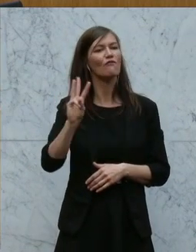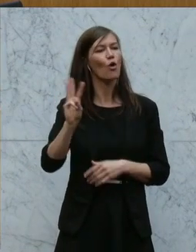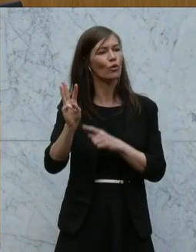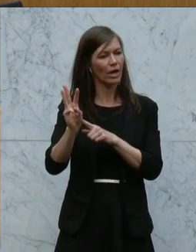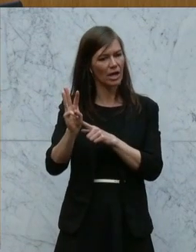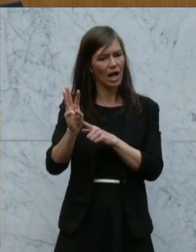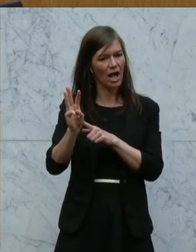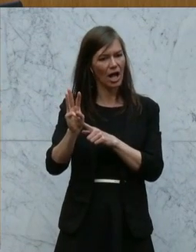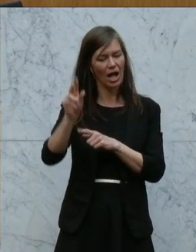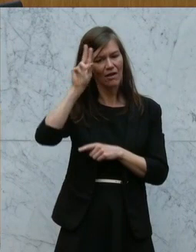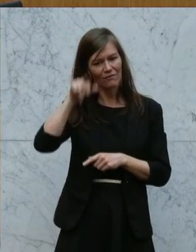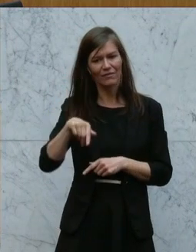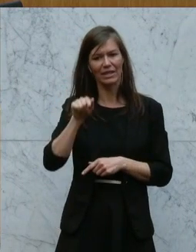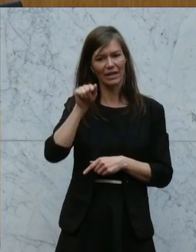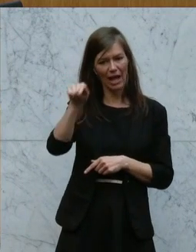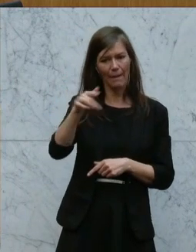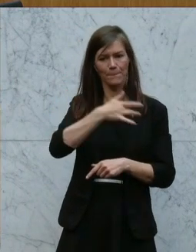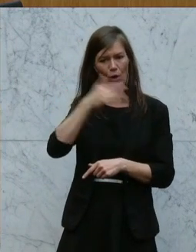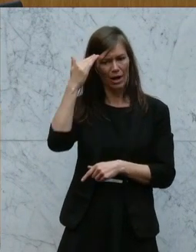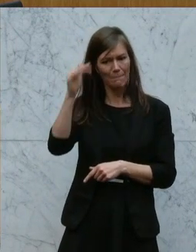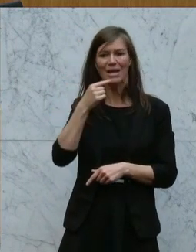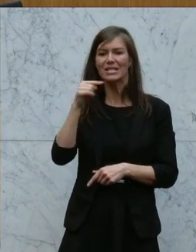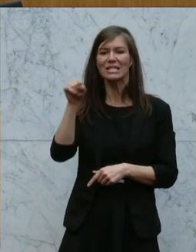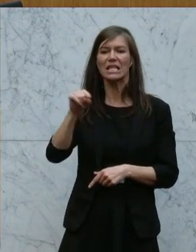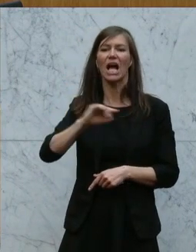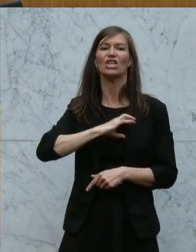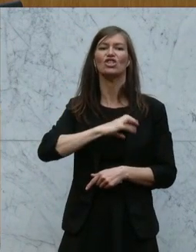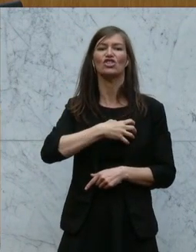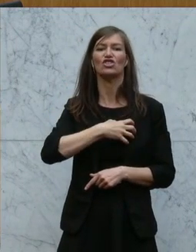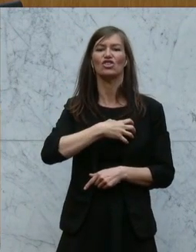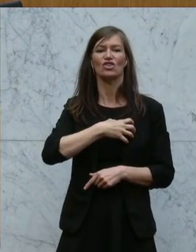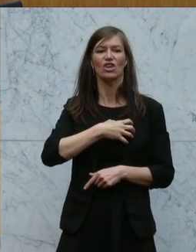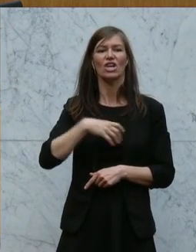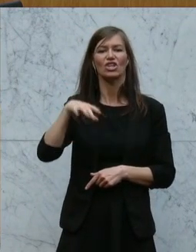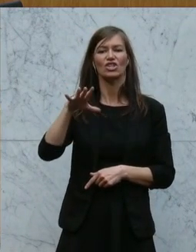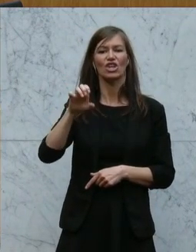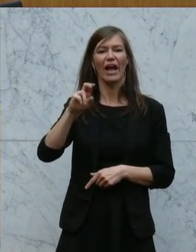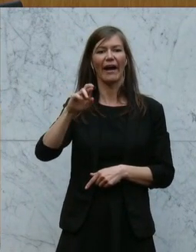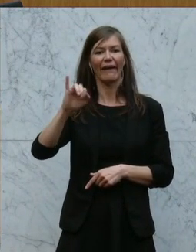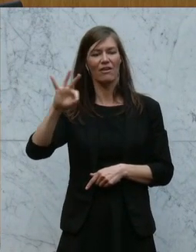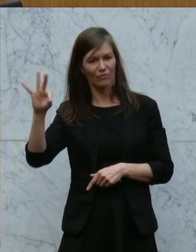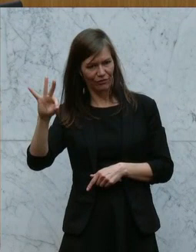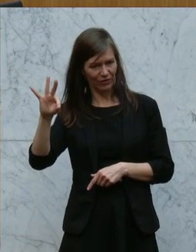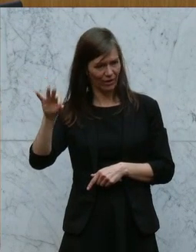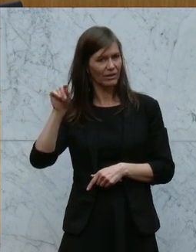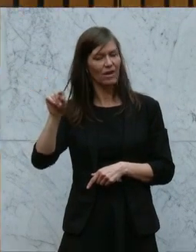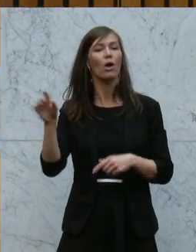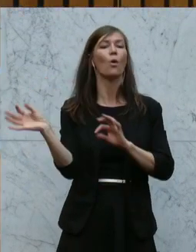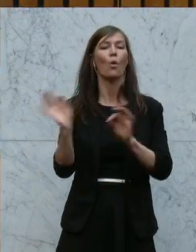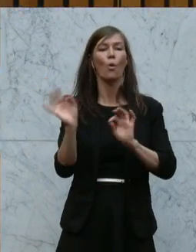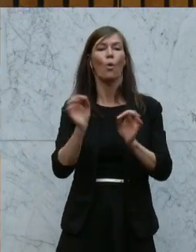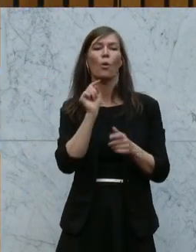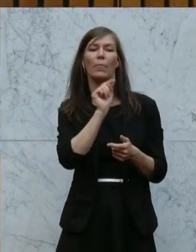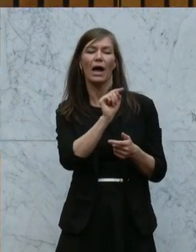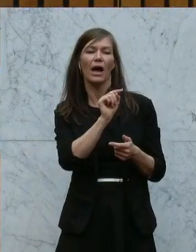Wiener Bürgermeister als Chef von Nottingham bezeichnet hat, oder er es bei einem Eiertanz vorgeworfen hat oder bei der Formulierung von Herbert Kickl, der